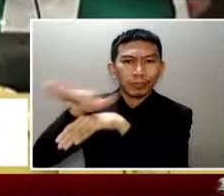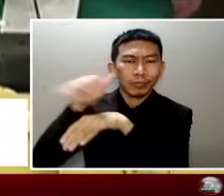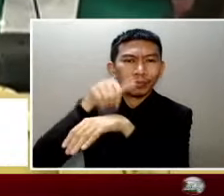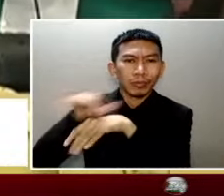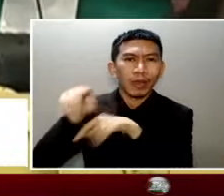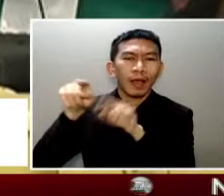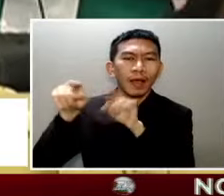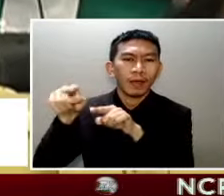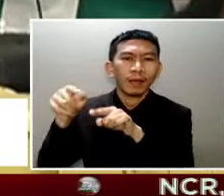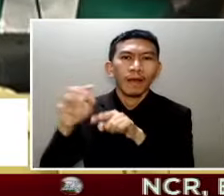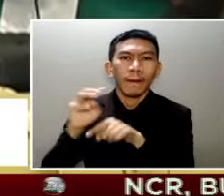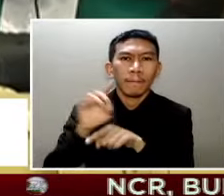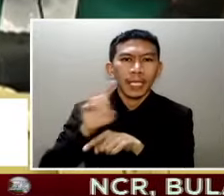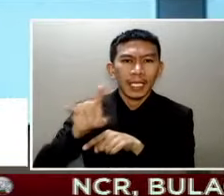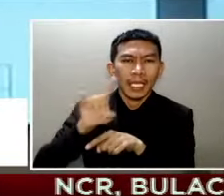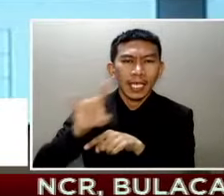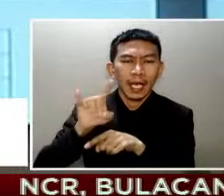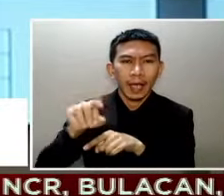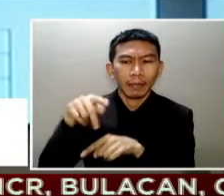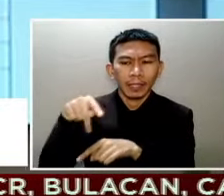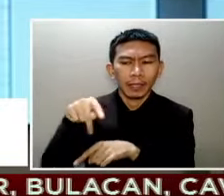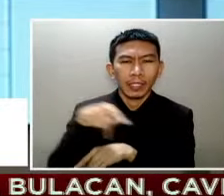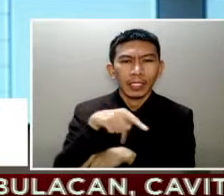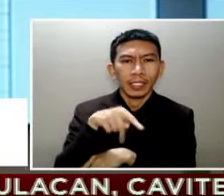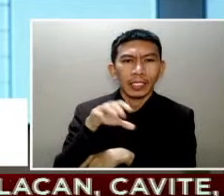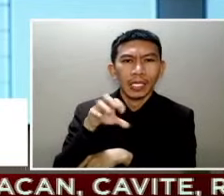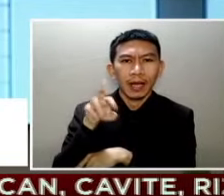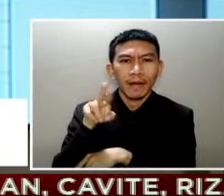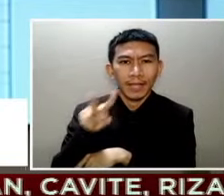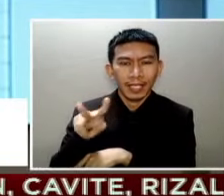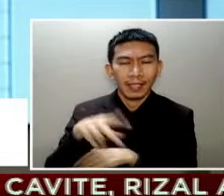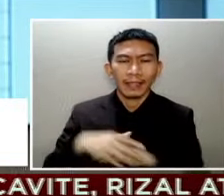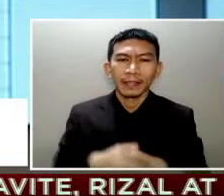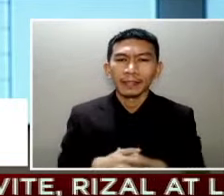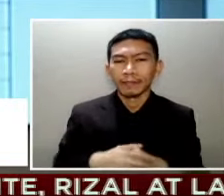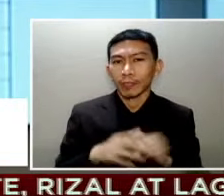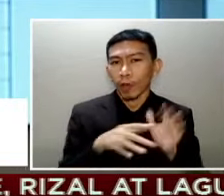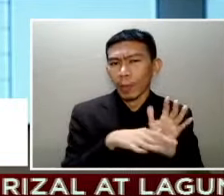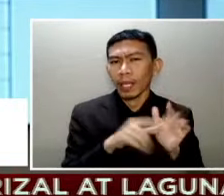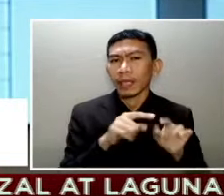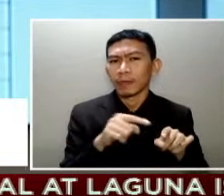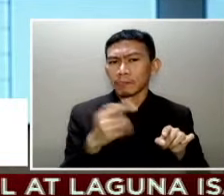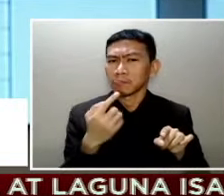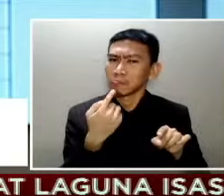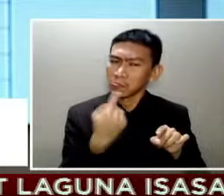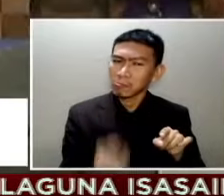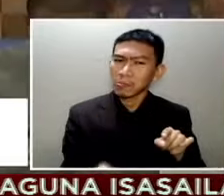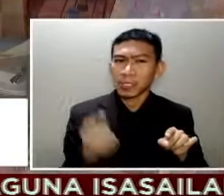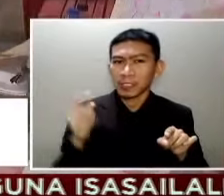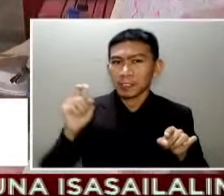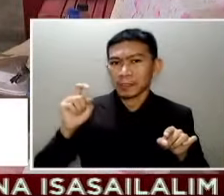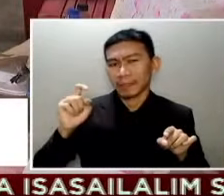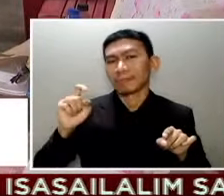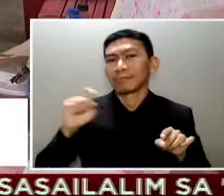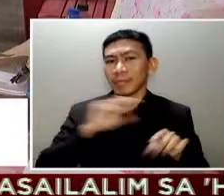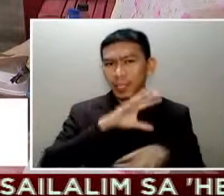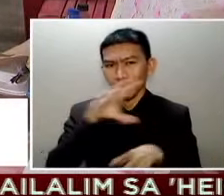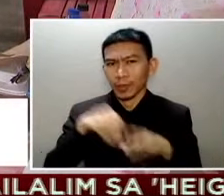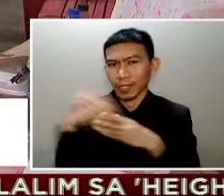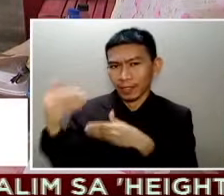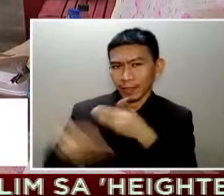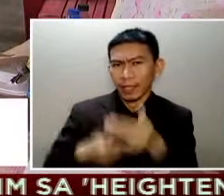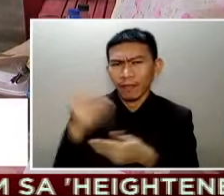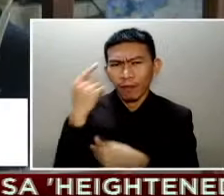ng media at PPCRV Ayon sa Comelec bahagi ito ng mga hakbang para gawing mas transparent